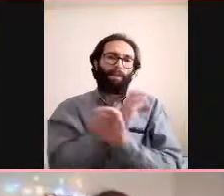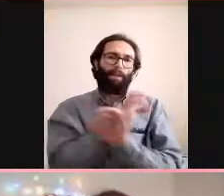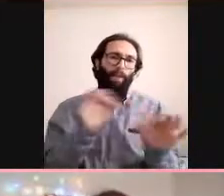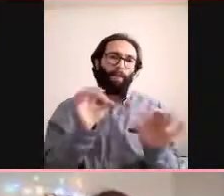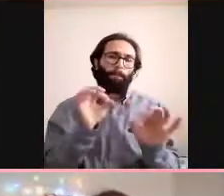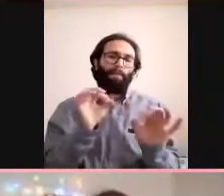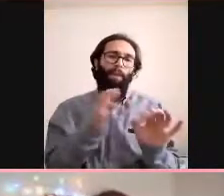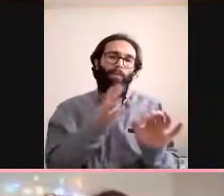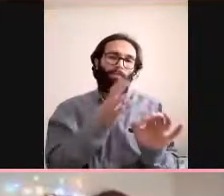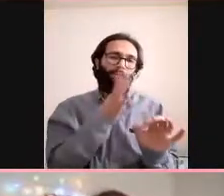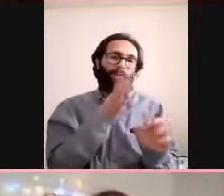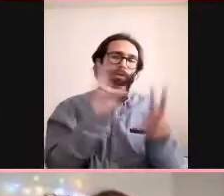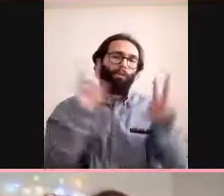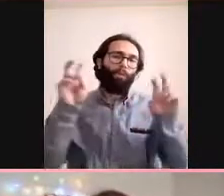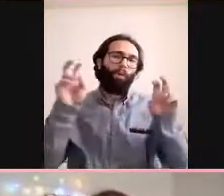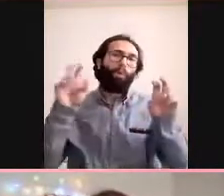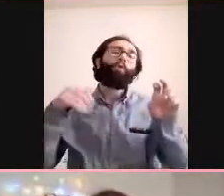ama